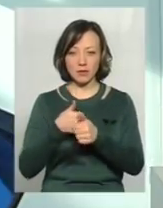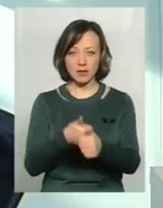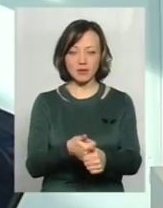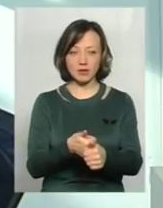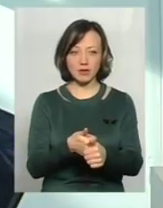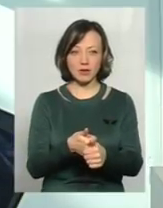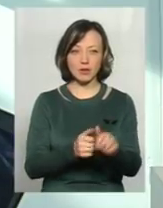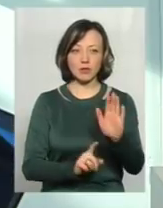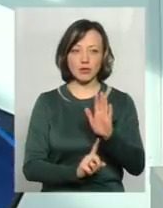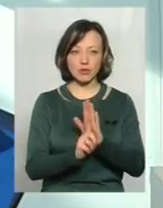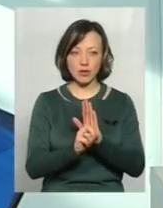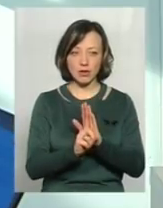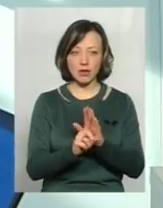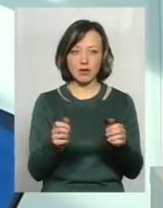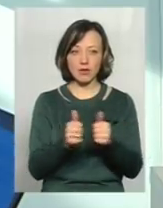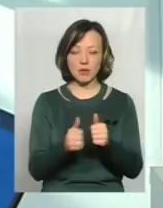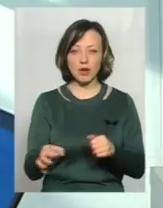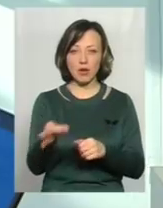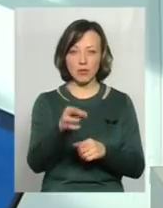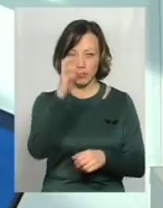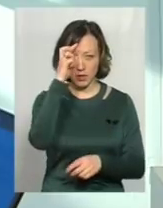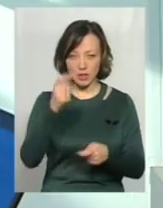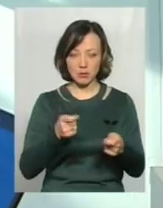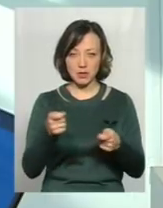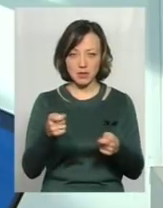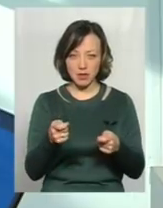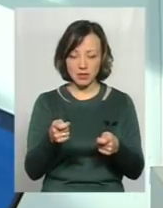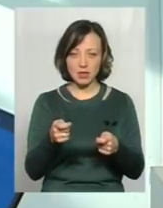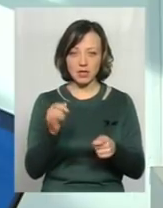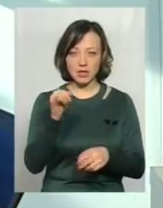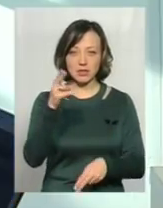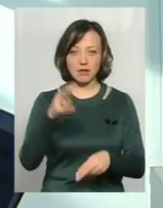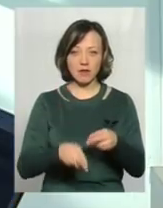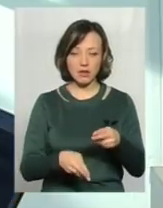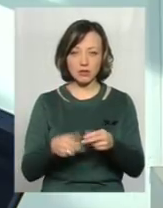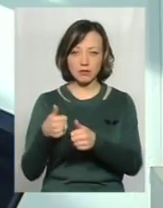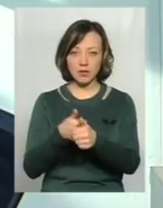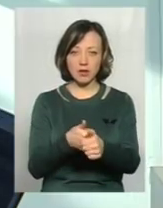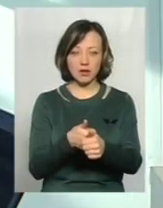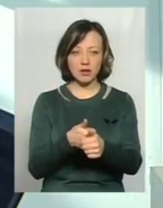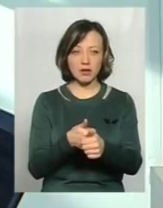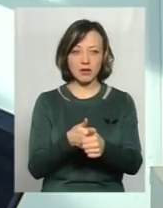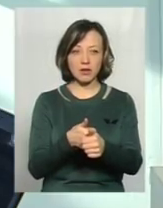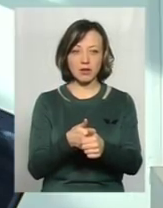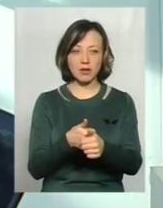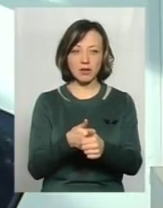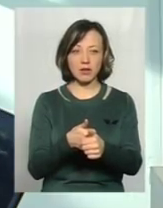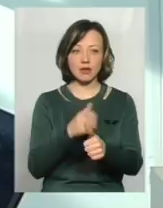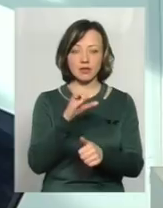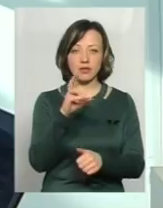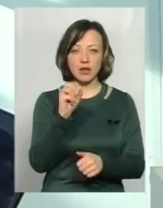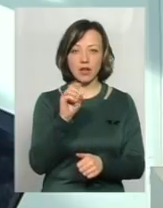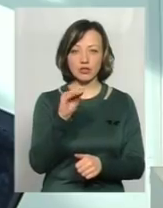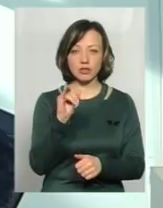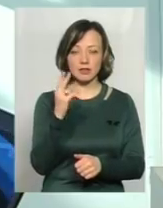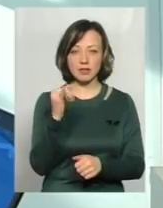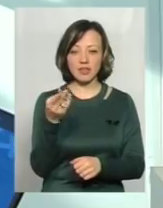розпочали біля облдержадміністрації, і завершили ми його в районі Скоржениць. дві